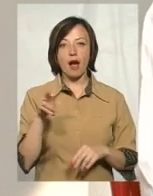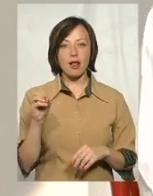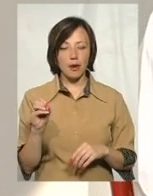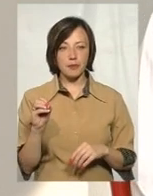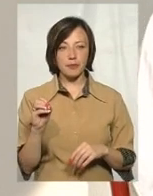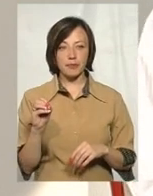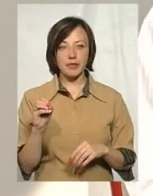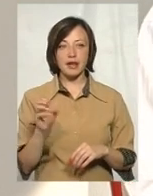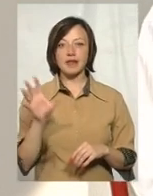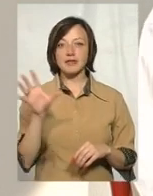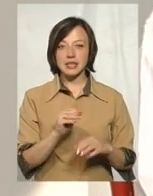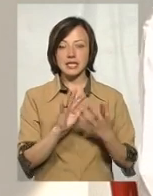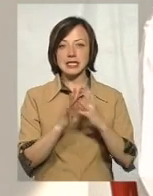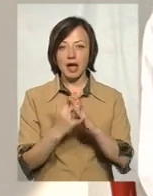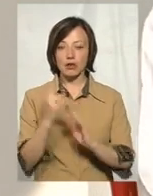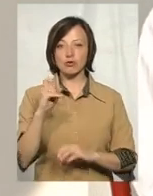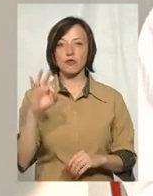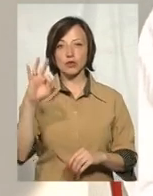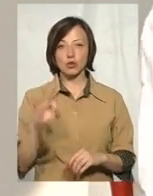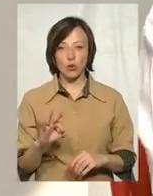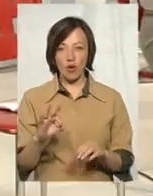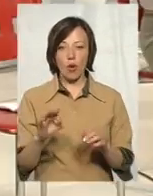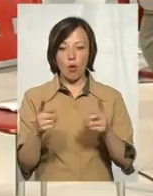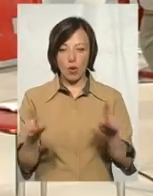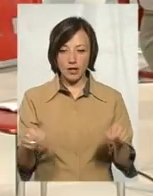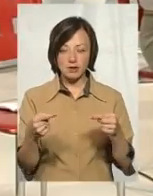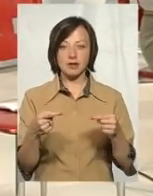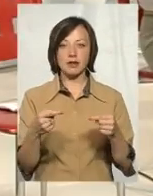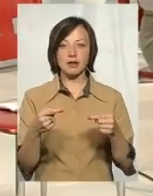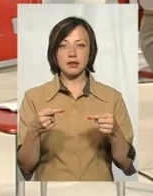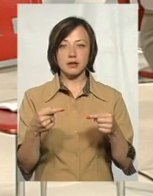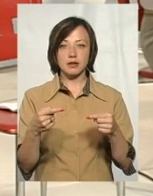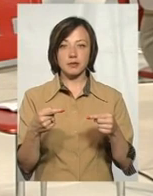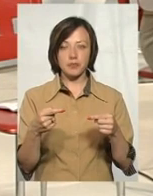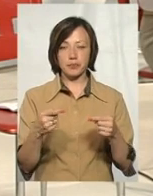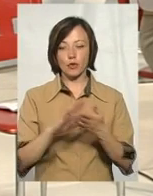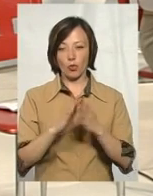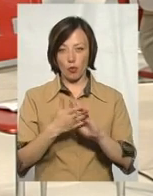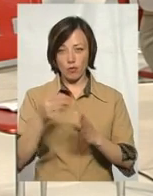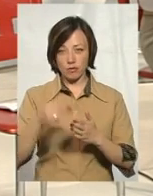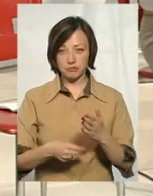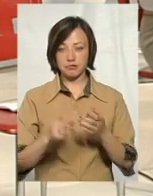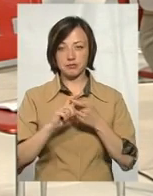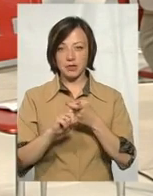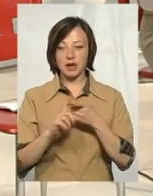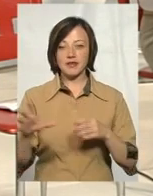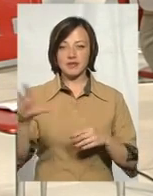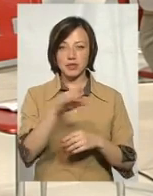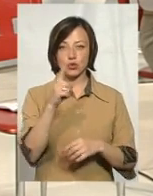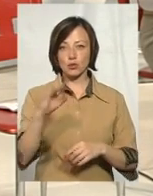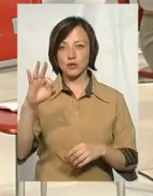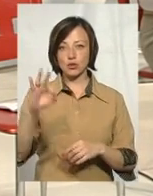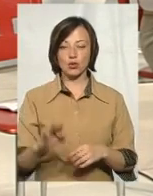практично всі села, і 100% вони організували, ми з ними, на підставі договору зробили, практично всі 100%,